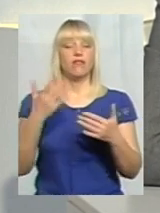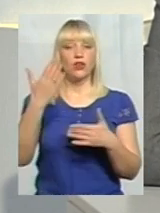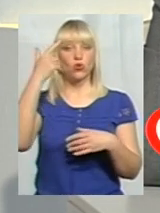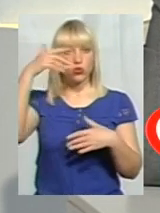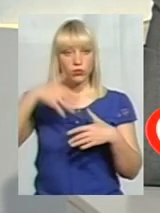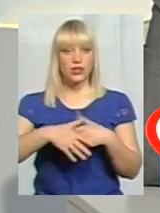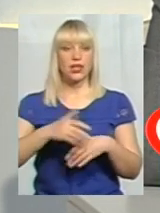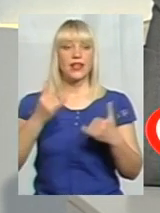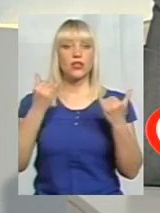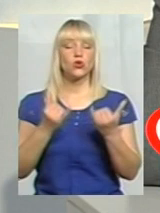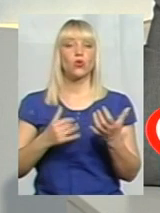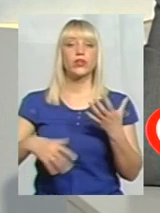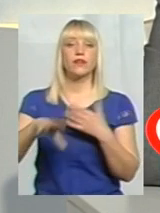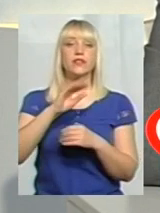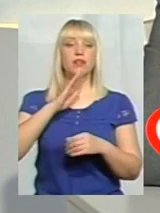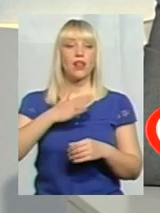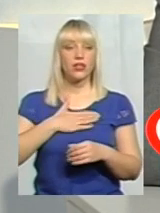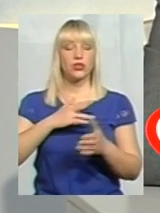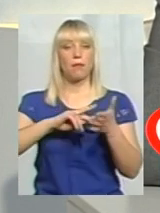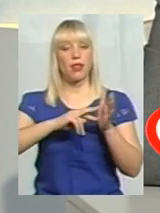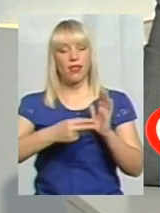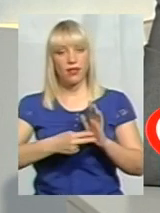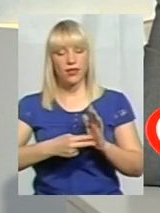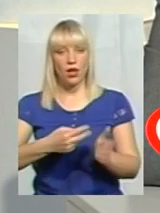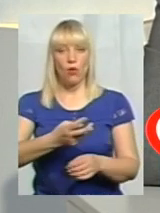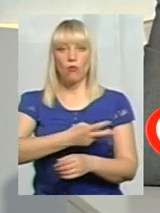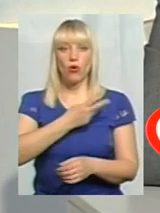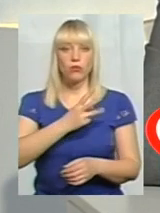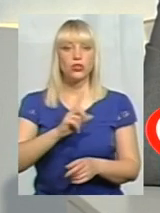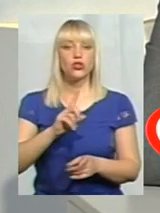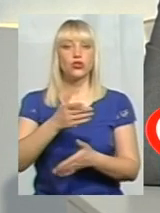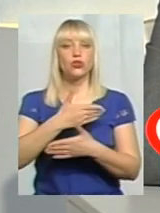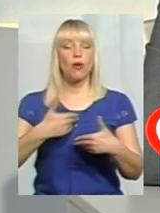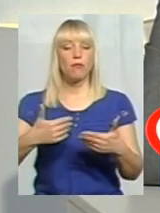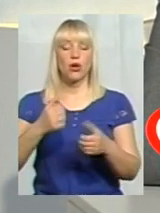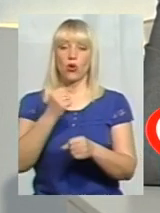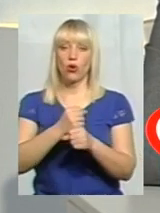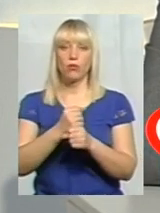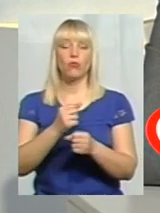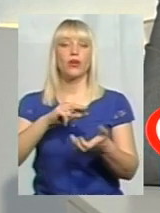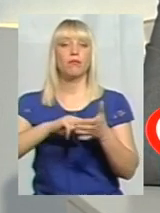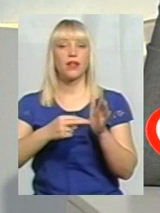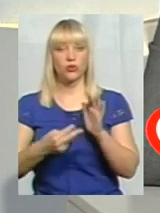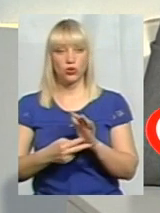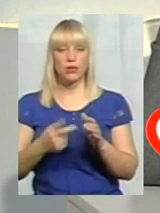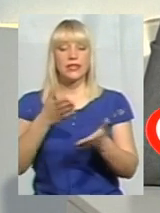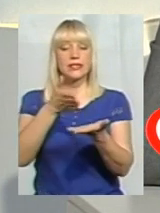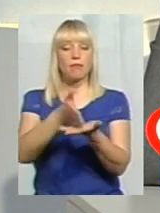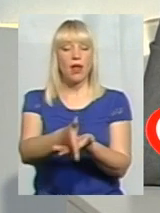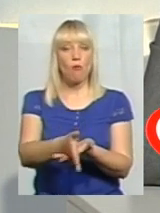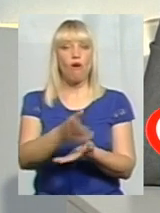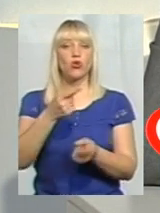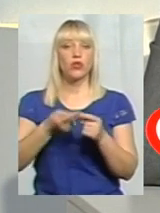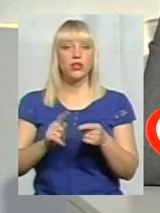наші плани, всі наші побажання і те, що ми все робимо, плануємо, спрямовано те, щоб ми зберегли культуру нашої